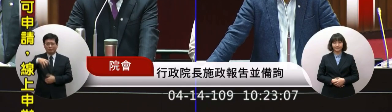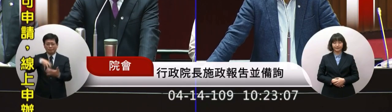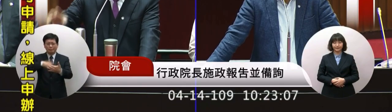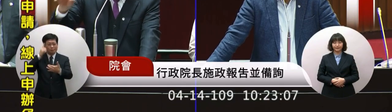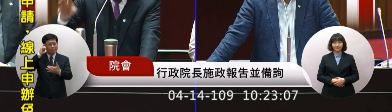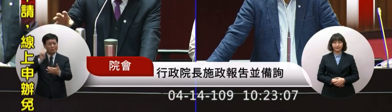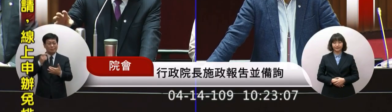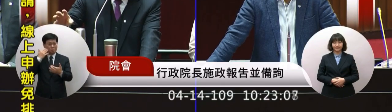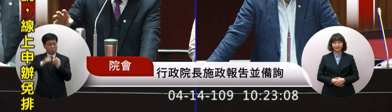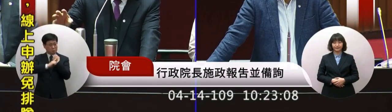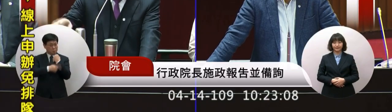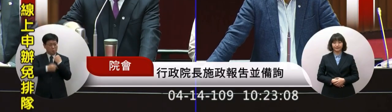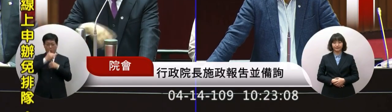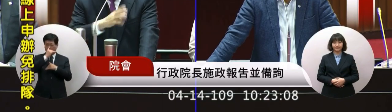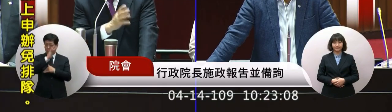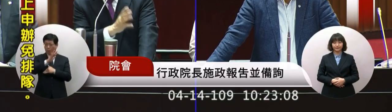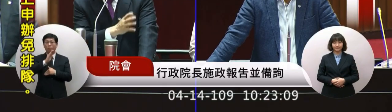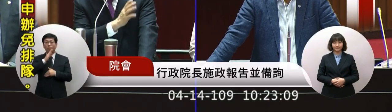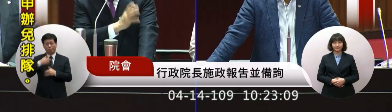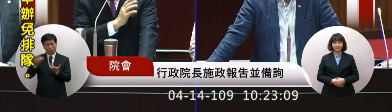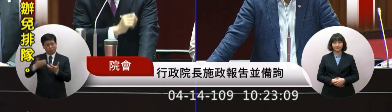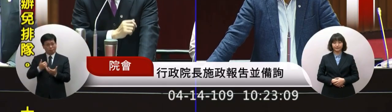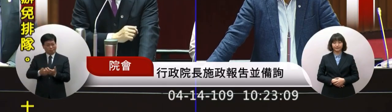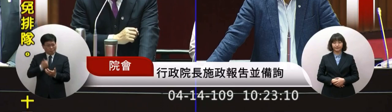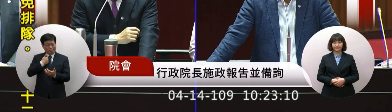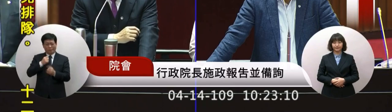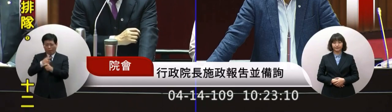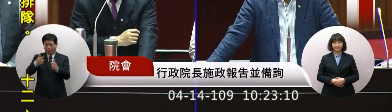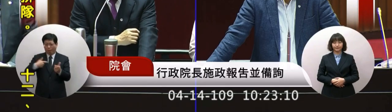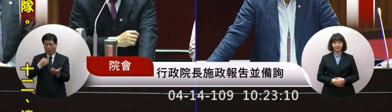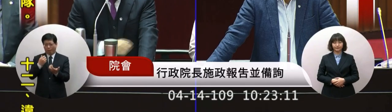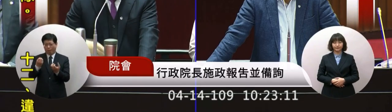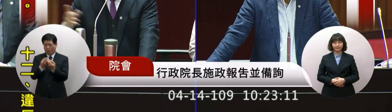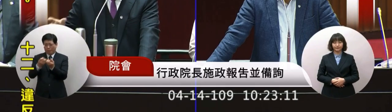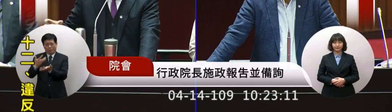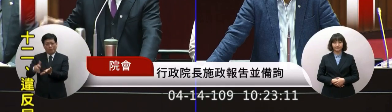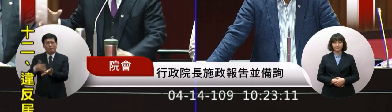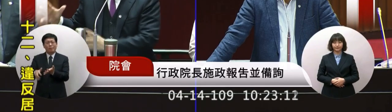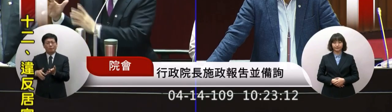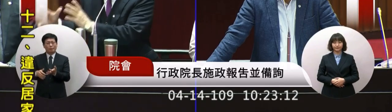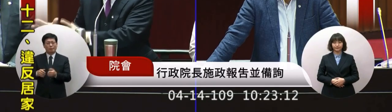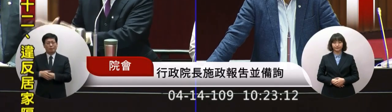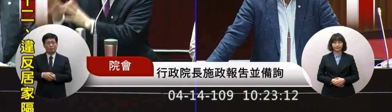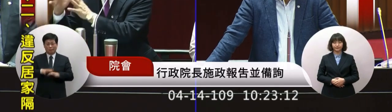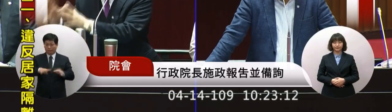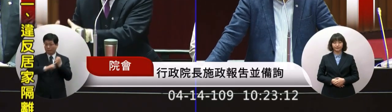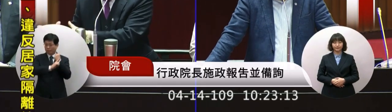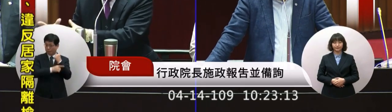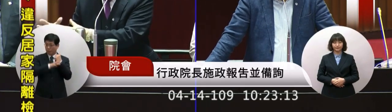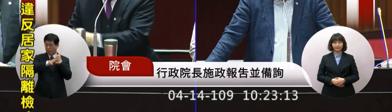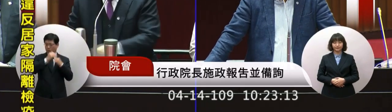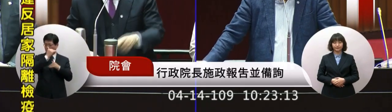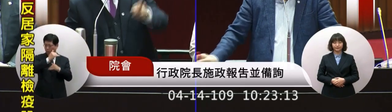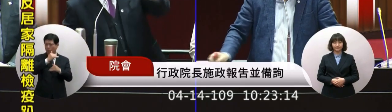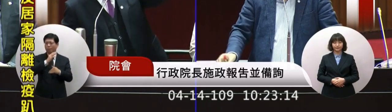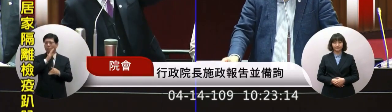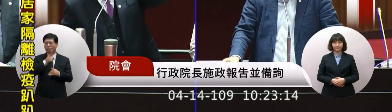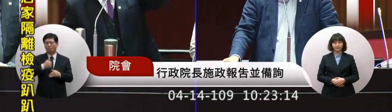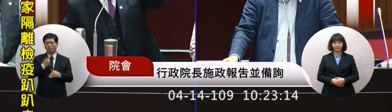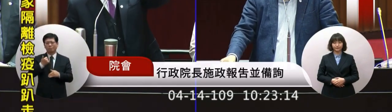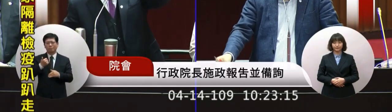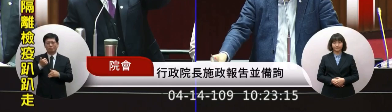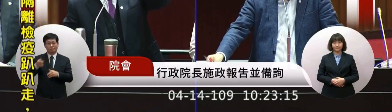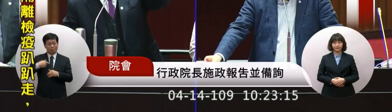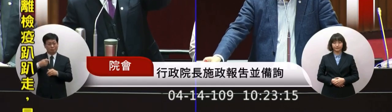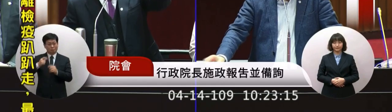就是說 法條有限 而世事其勤萬千現在我們的規範有限 但是